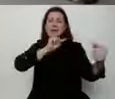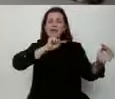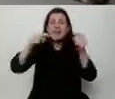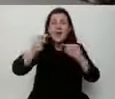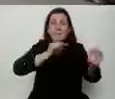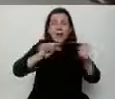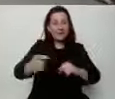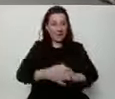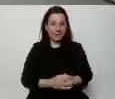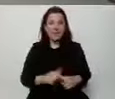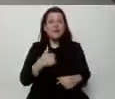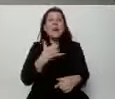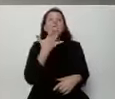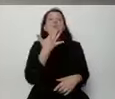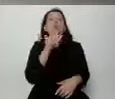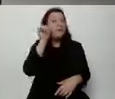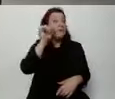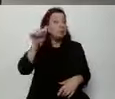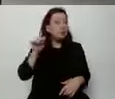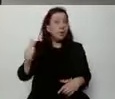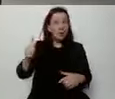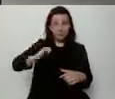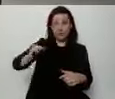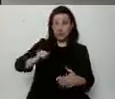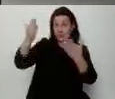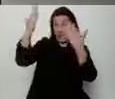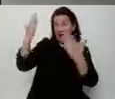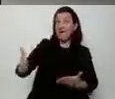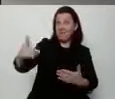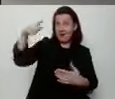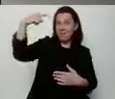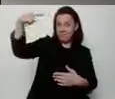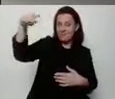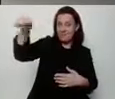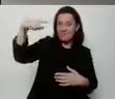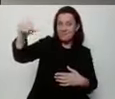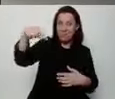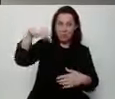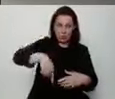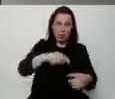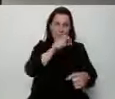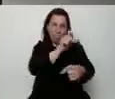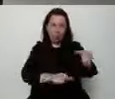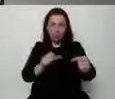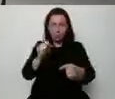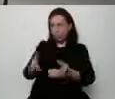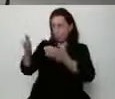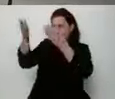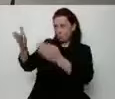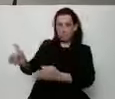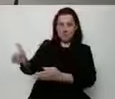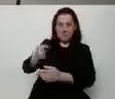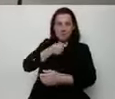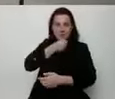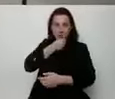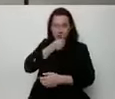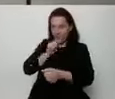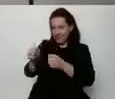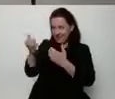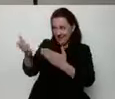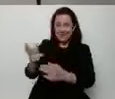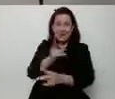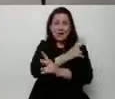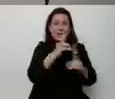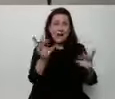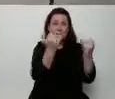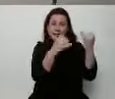mówiłem wczoraj, że czekam na Pana Prezydenta w Płocku. Jest mikrofon. Czekać będę w każdym kolejnym